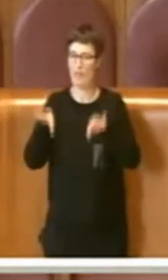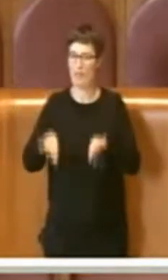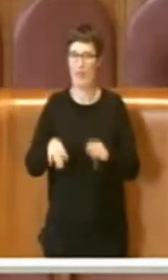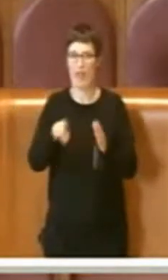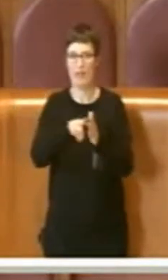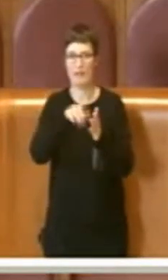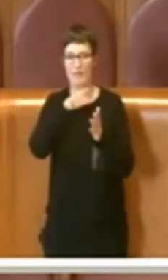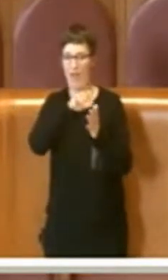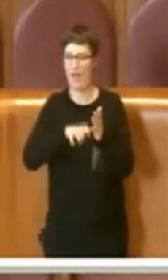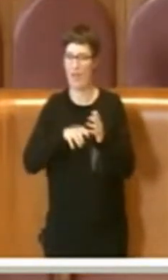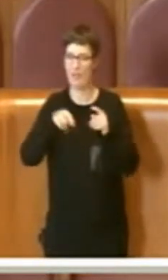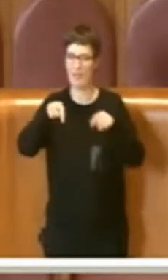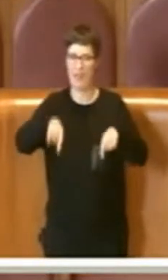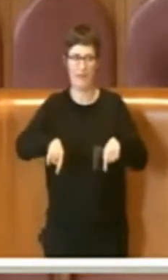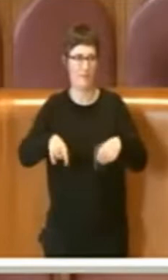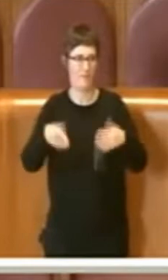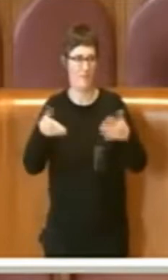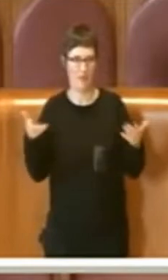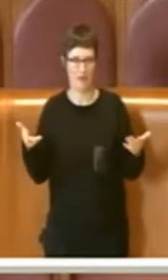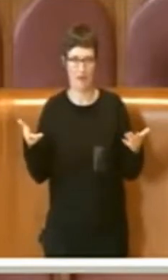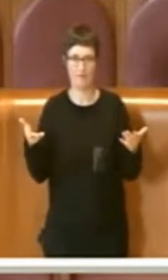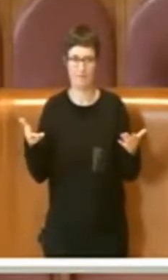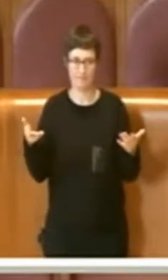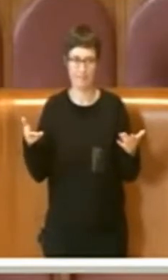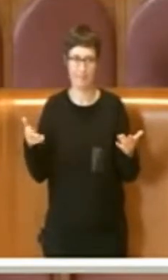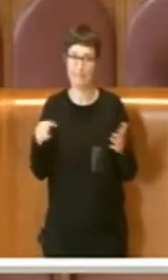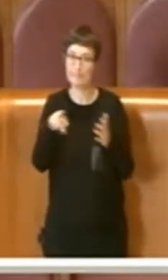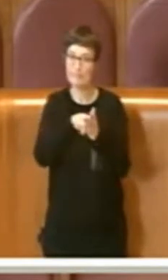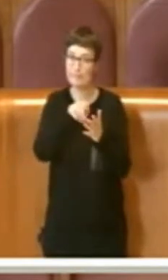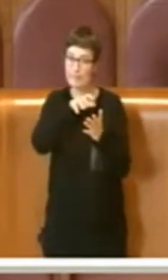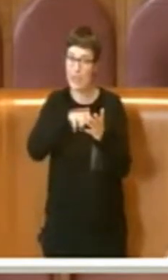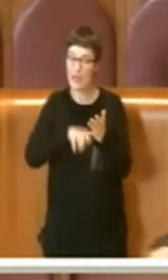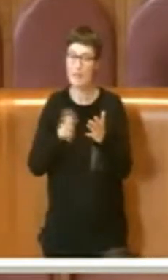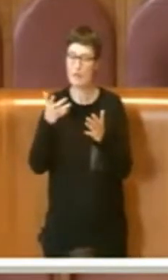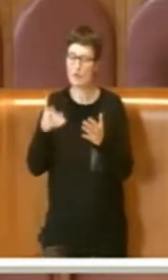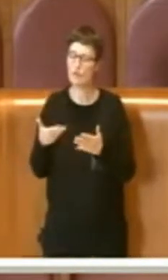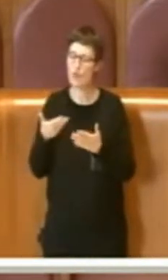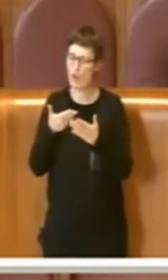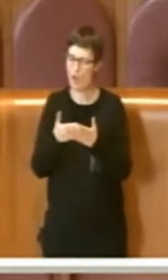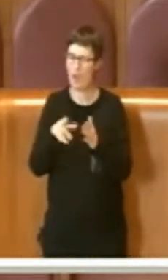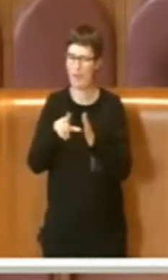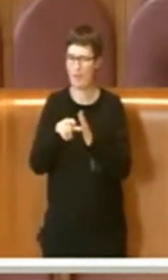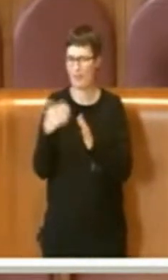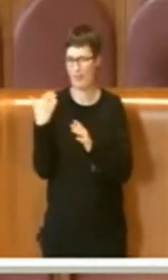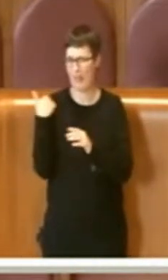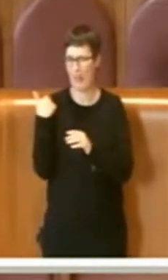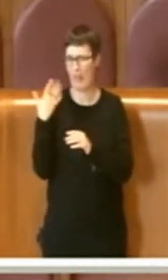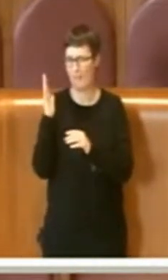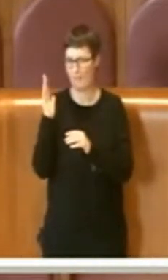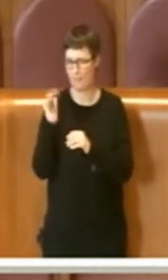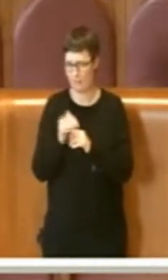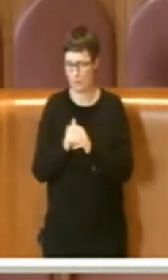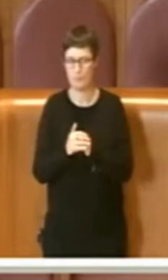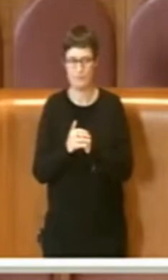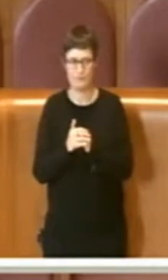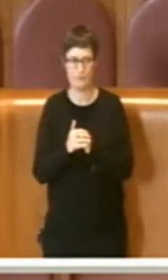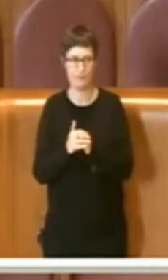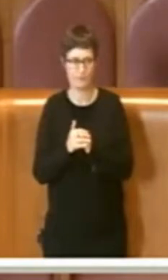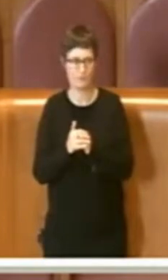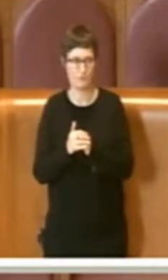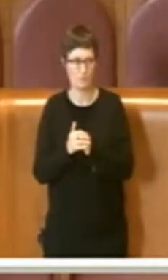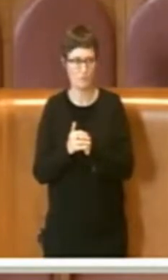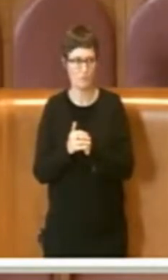delibera che abbiamo presentato già un po' di tempo fa, sia